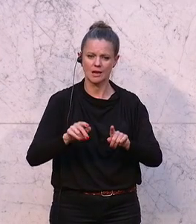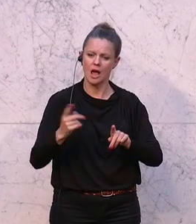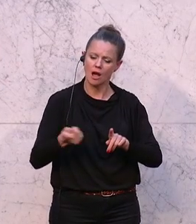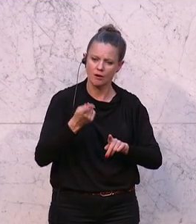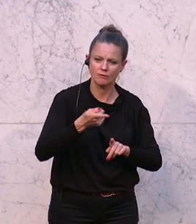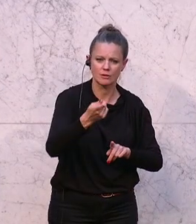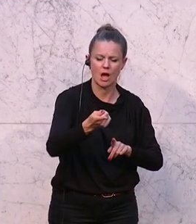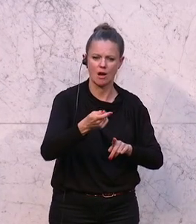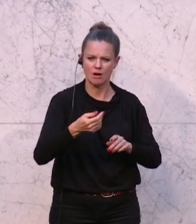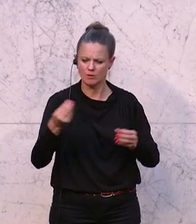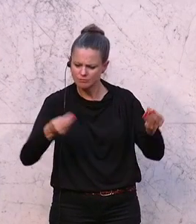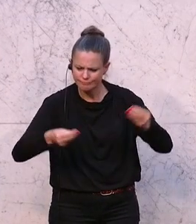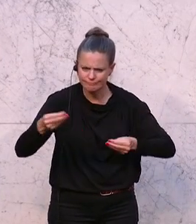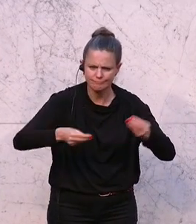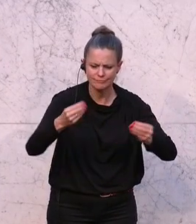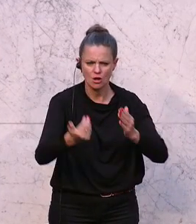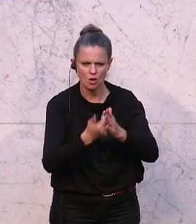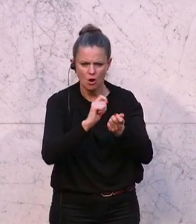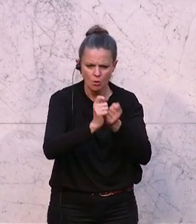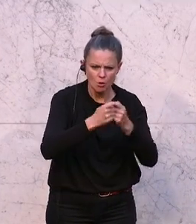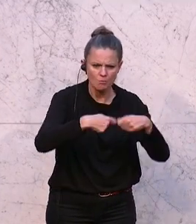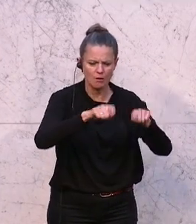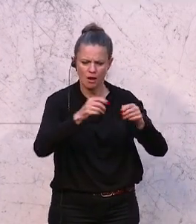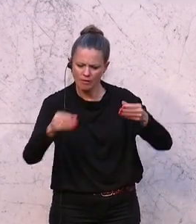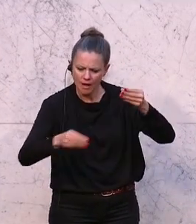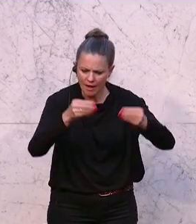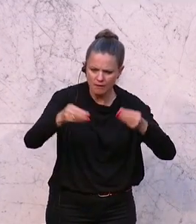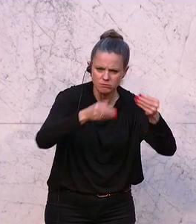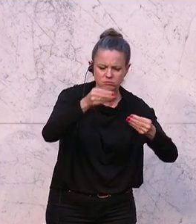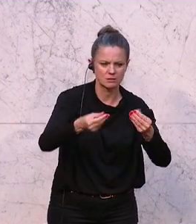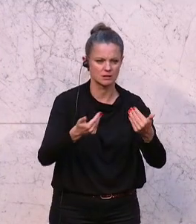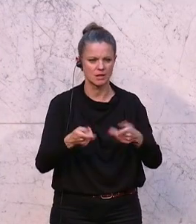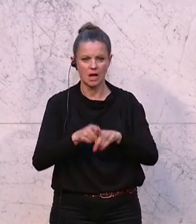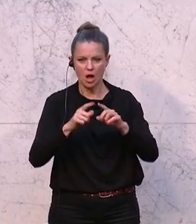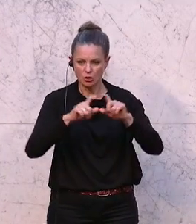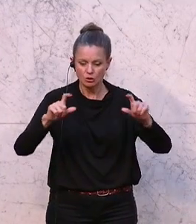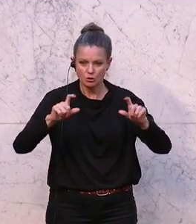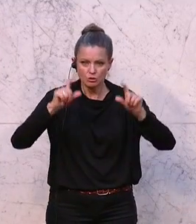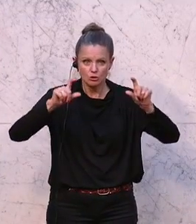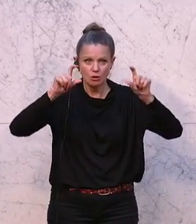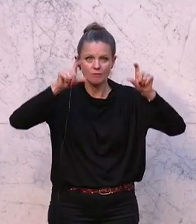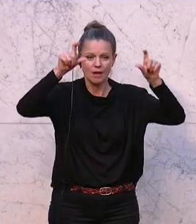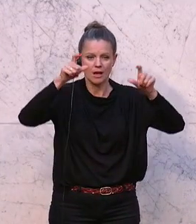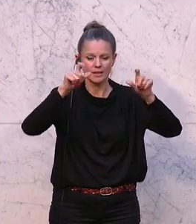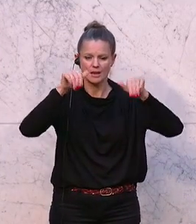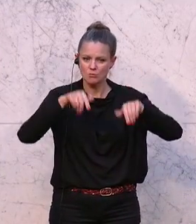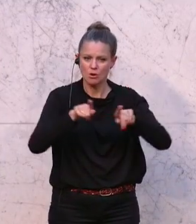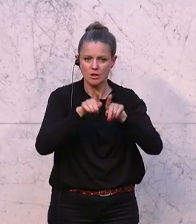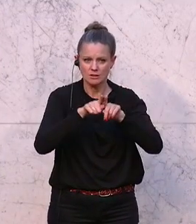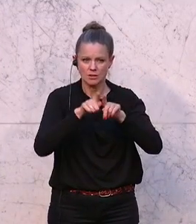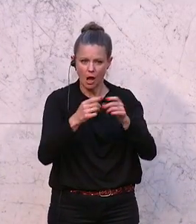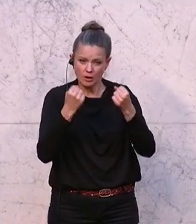sozusagen bebaut werden, muss neu gebaut werden, muss ergänzt werden. Die Stockwerke müssen sozusagen auch entsprechend